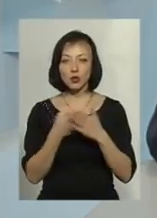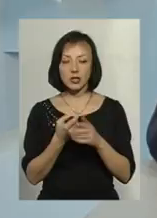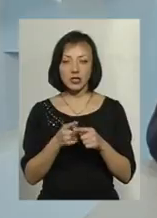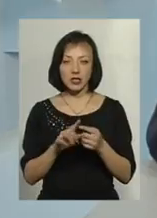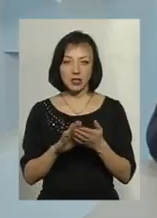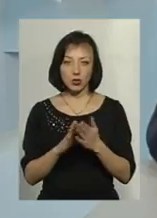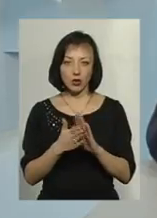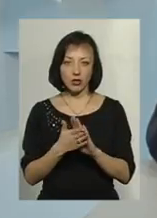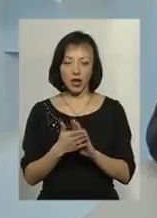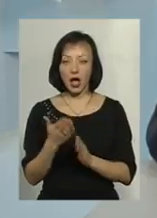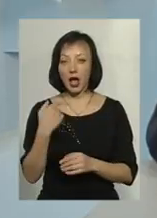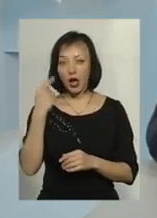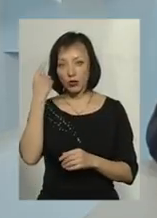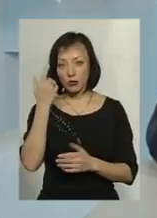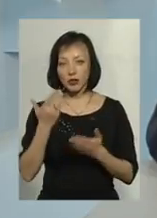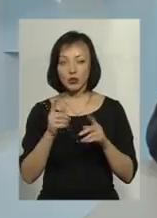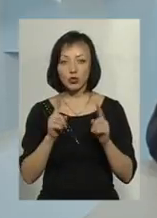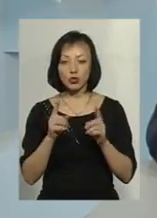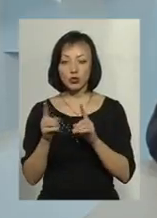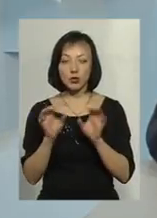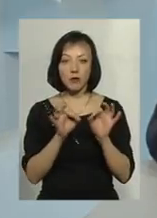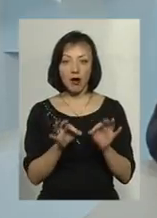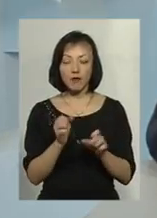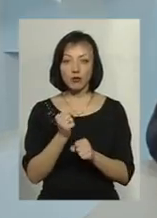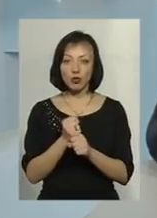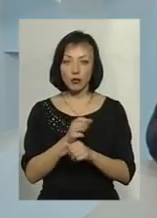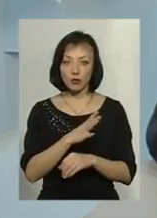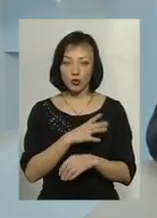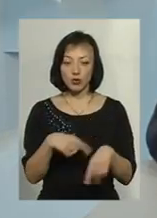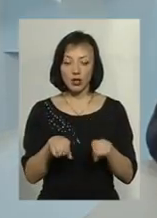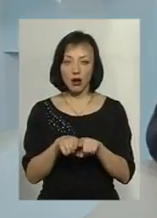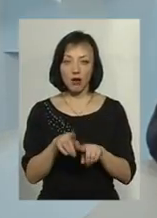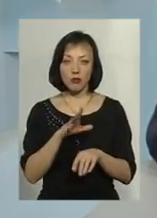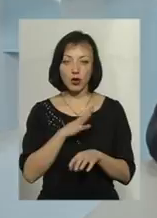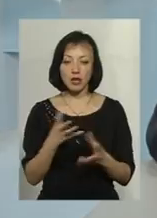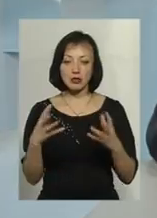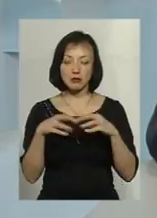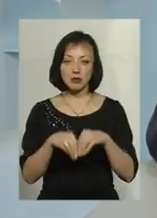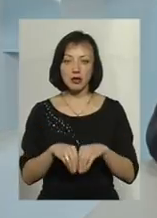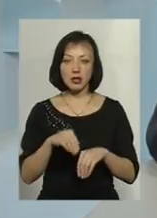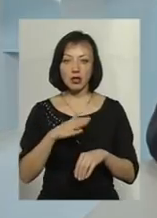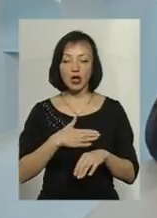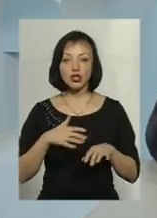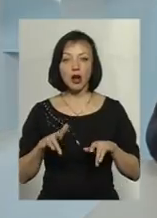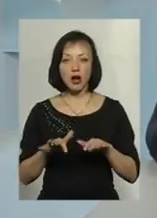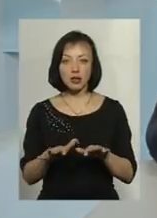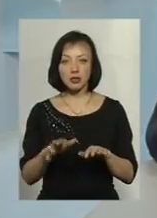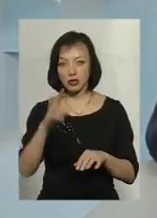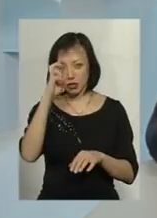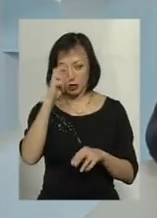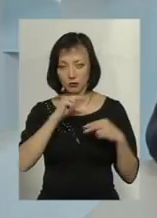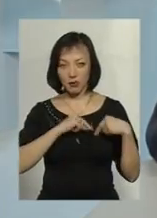Я думаю, що це дуже-дуже правильно було зроблено, що була така спільна наша акція з